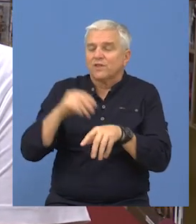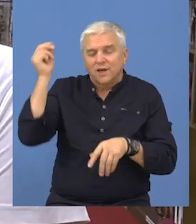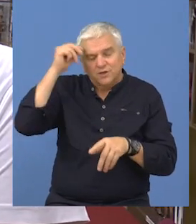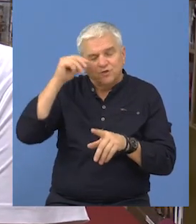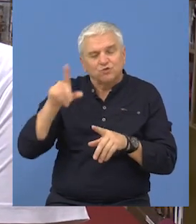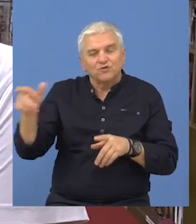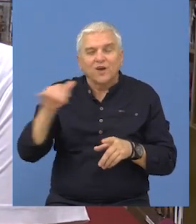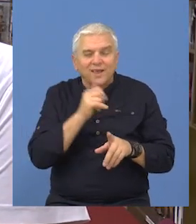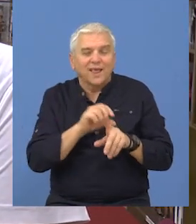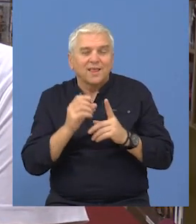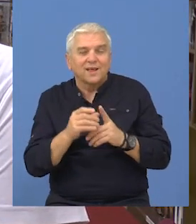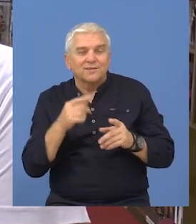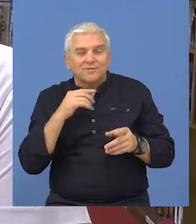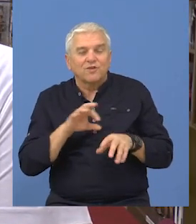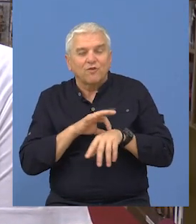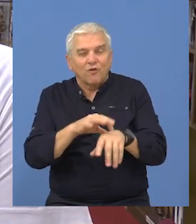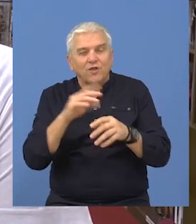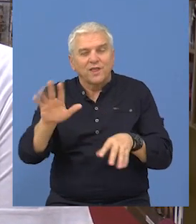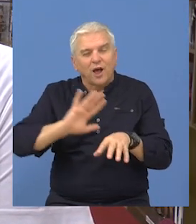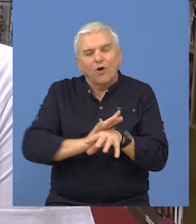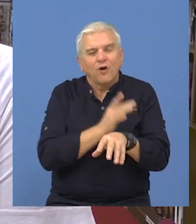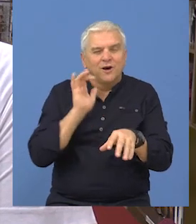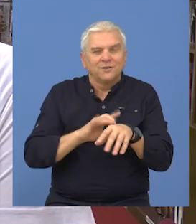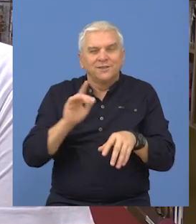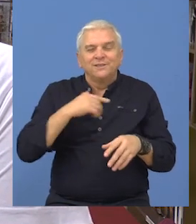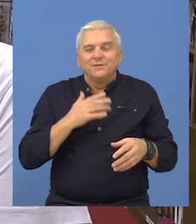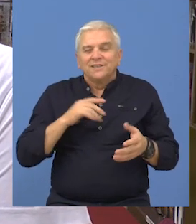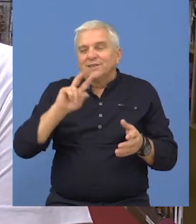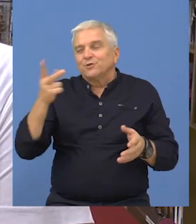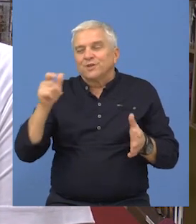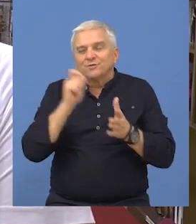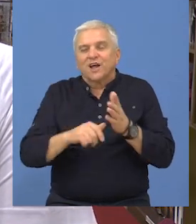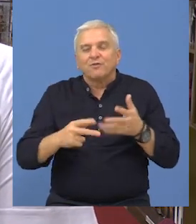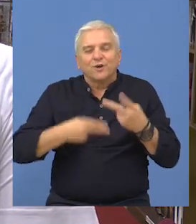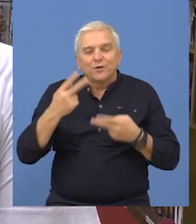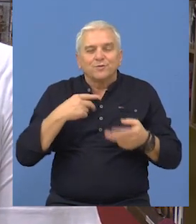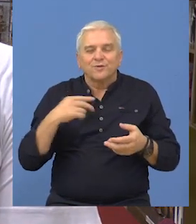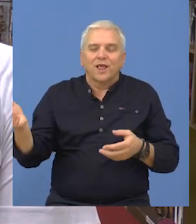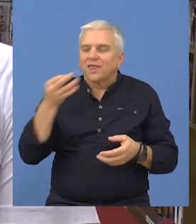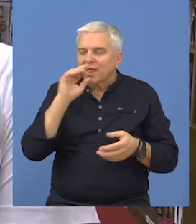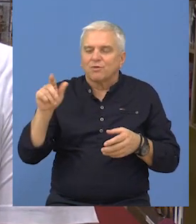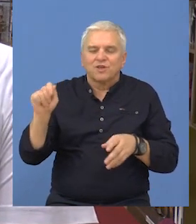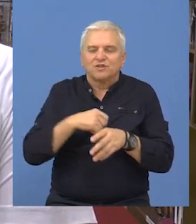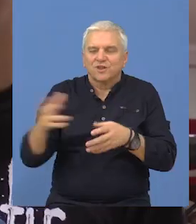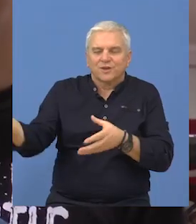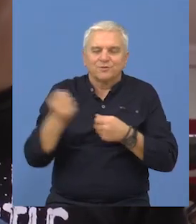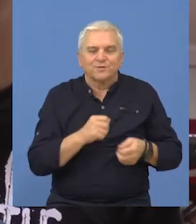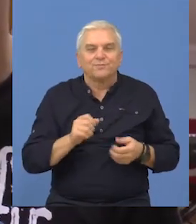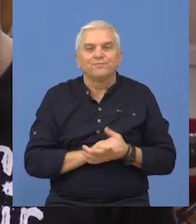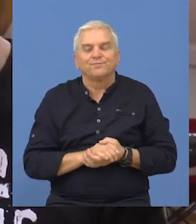i senzibilitetima mene i ostale šlanova uspjeli da dođemo do najboljeg rešenja.